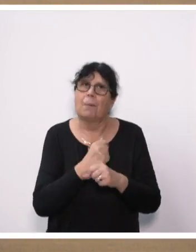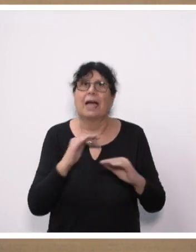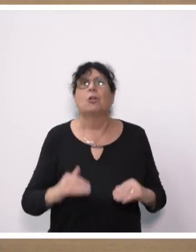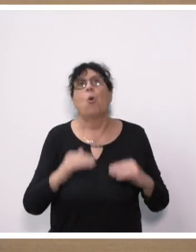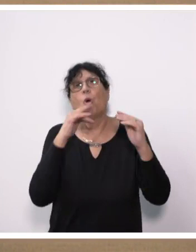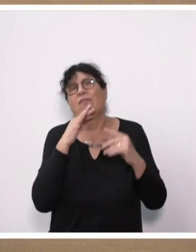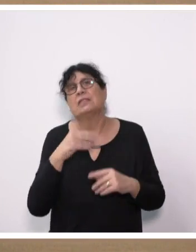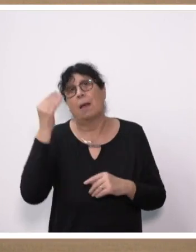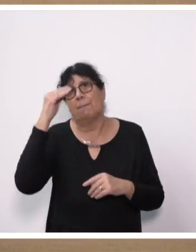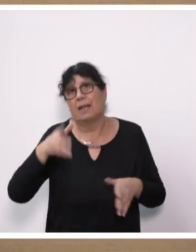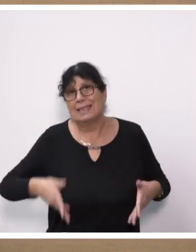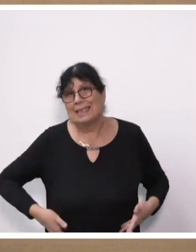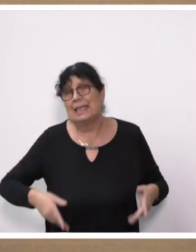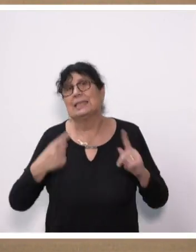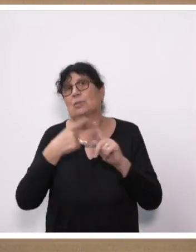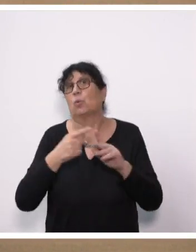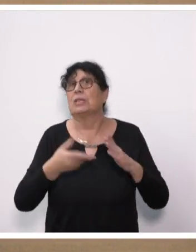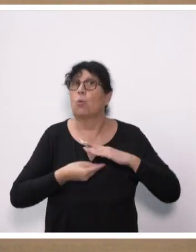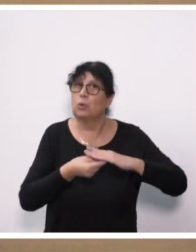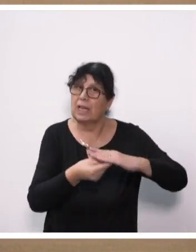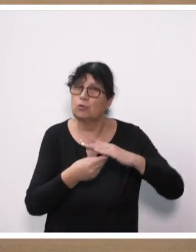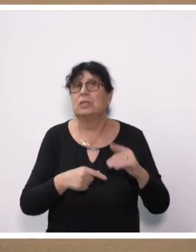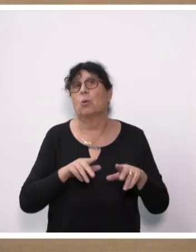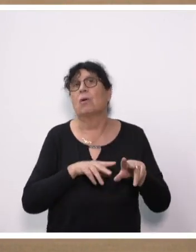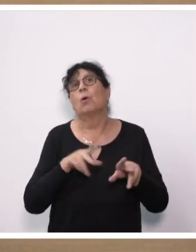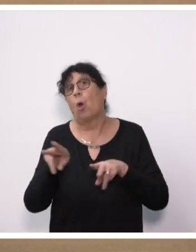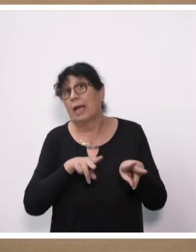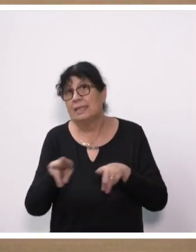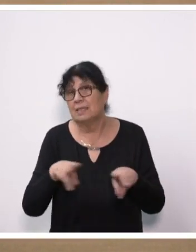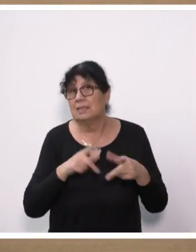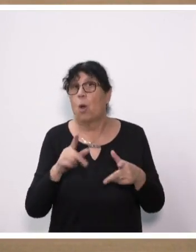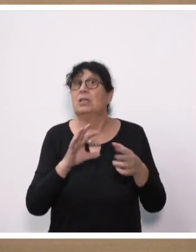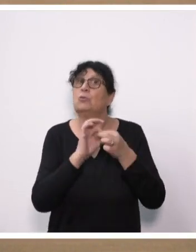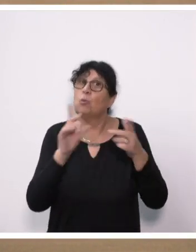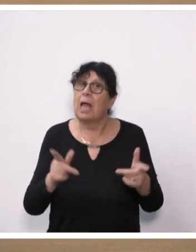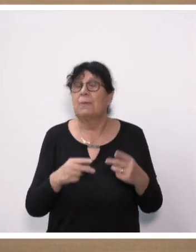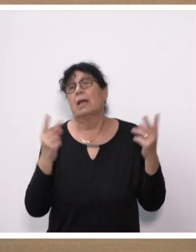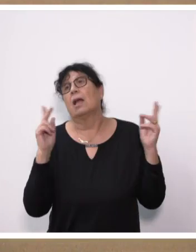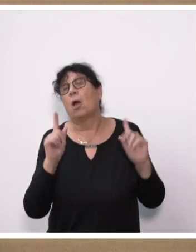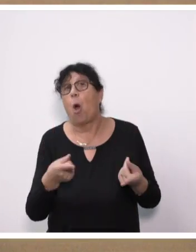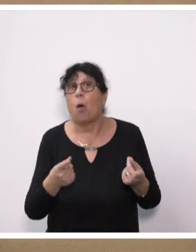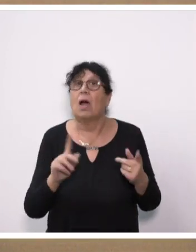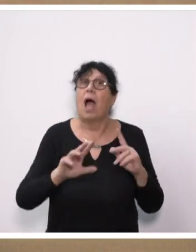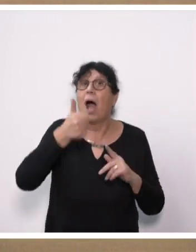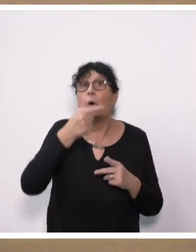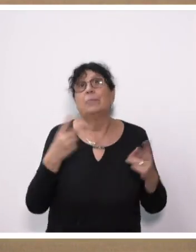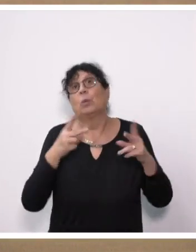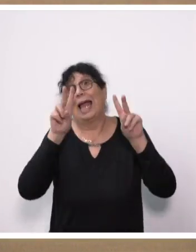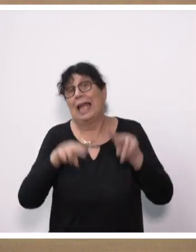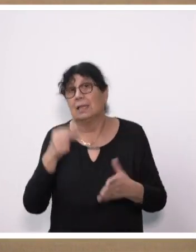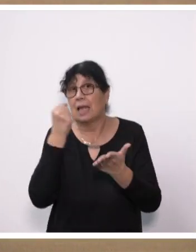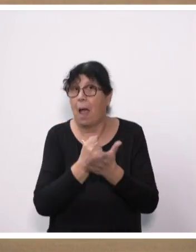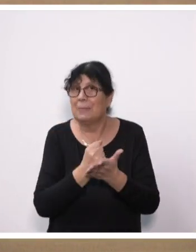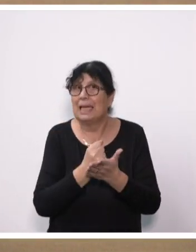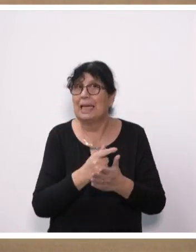Hochwassermeldedienstes und nicht zuletzt der Unterstützung zahlreicher Organisationen, unabhängig davon, ob taubt oder ehrenamtlich, ist es